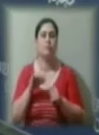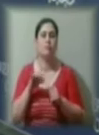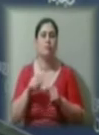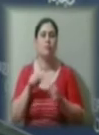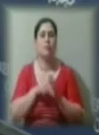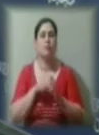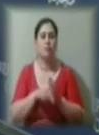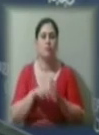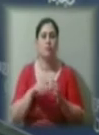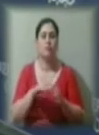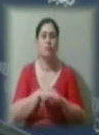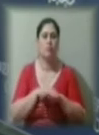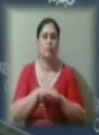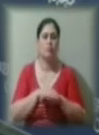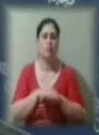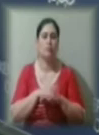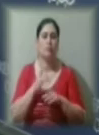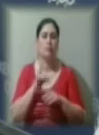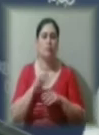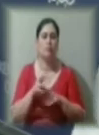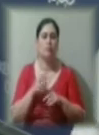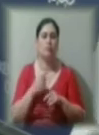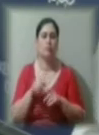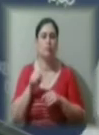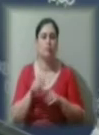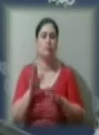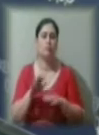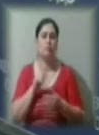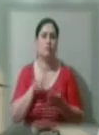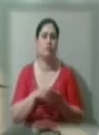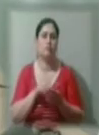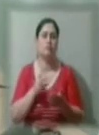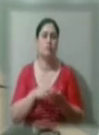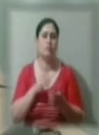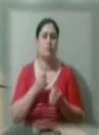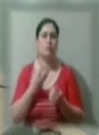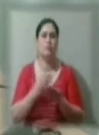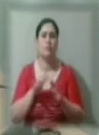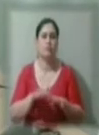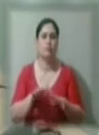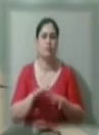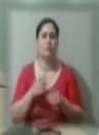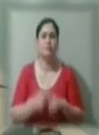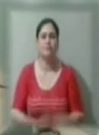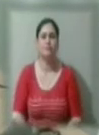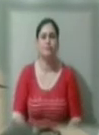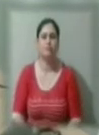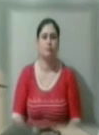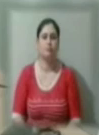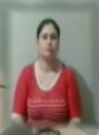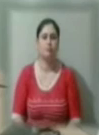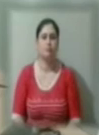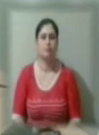Криму. І тоді все питання стане на свої місця. Ольга Ялішинка, Владислав Купрієв, новини на